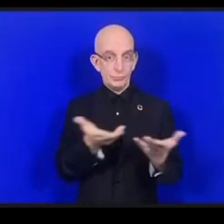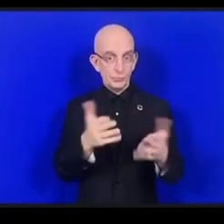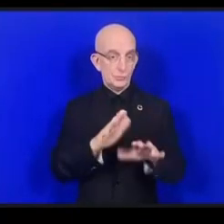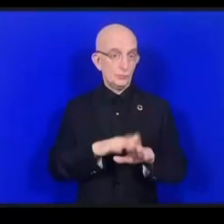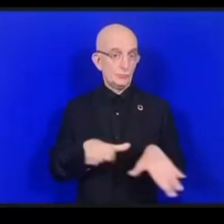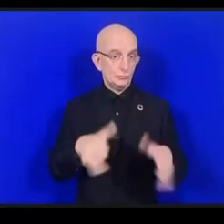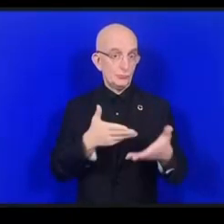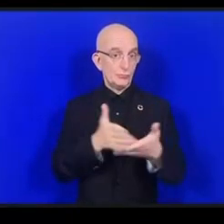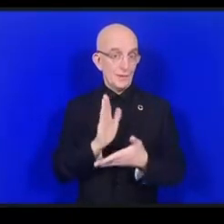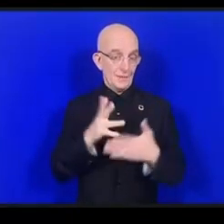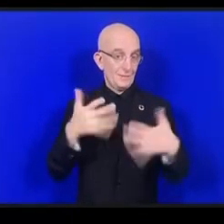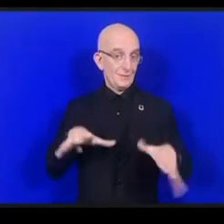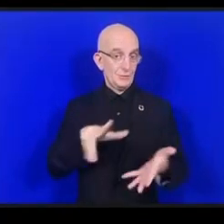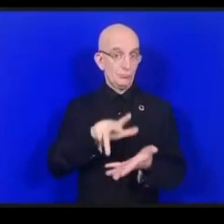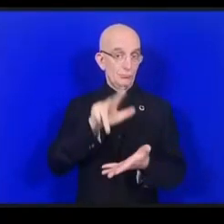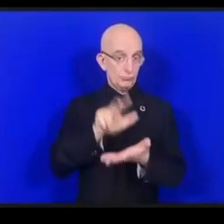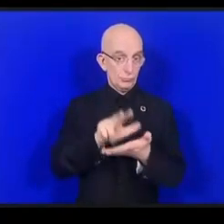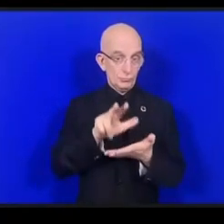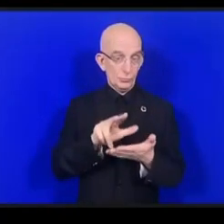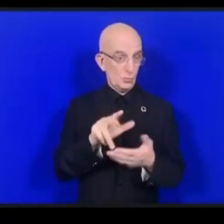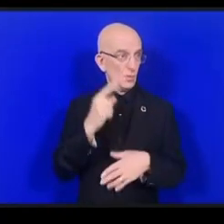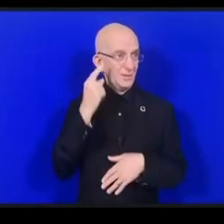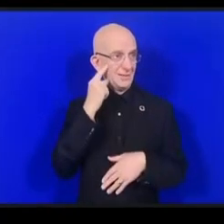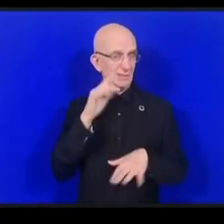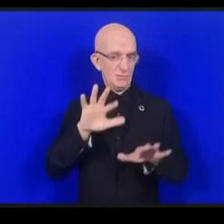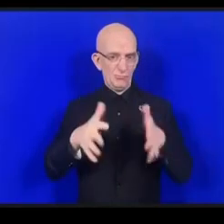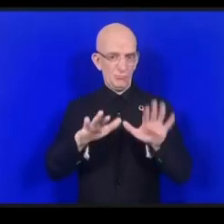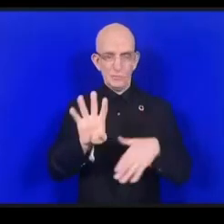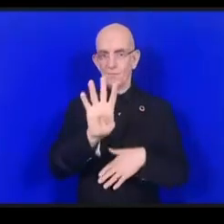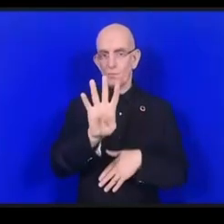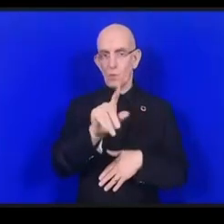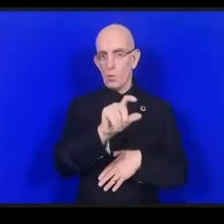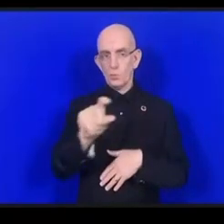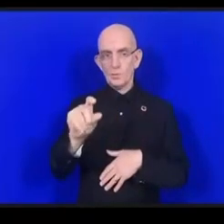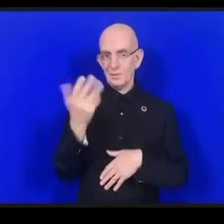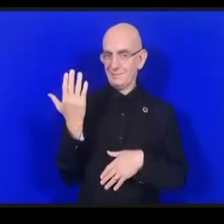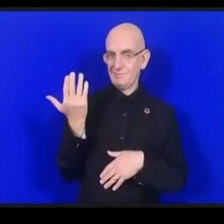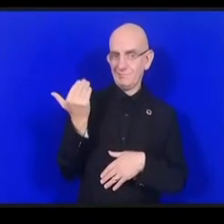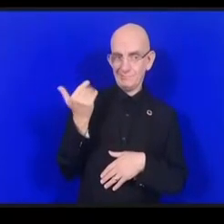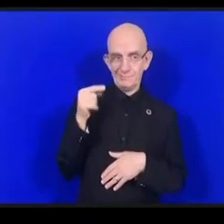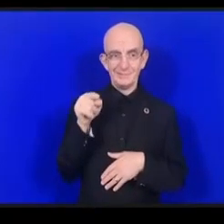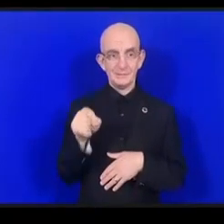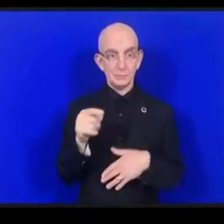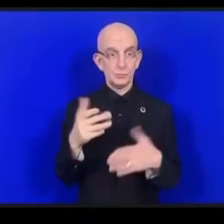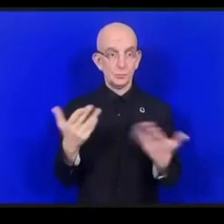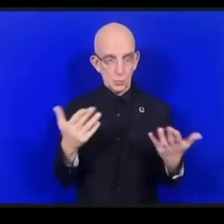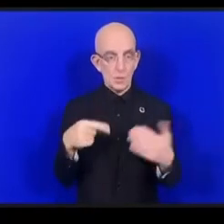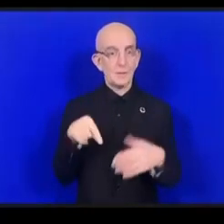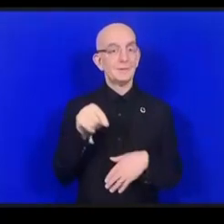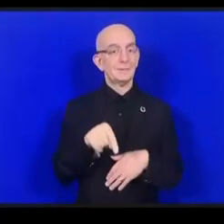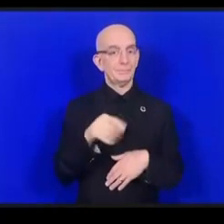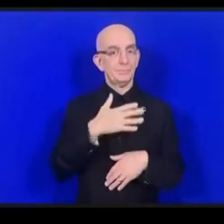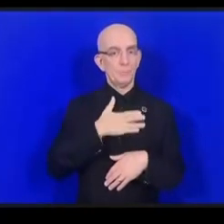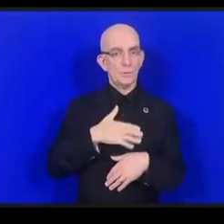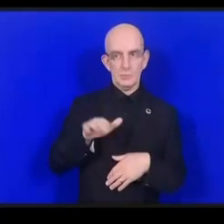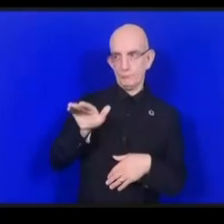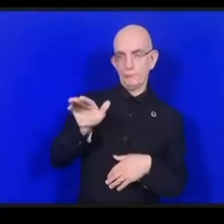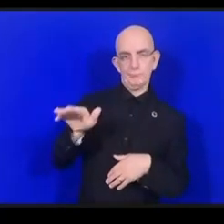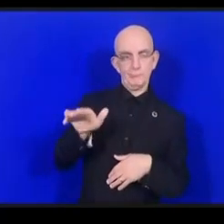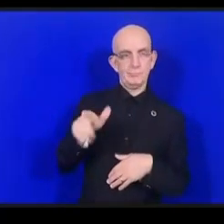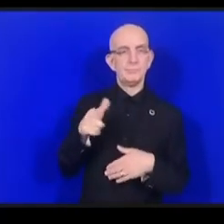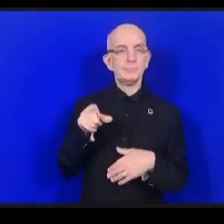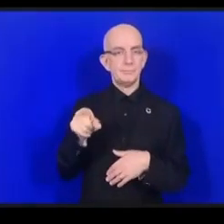ستة وعشرين حول الأمور البيئية وأثرها على حقوق الإنسان الذي اعتمد أيضاً أعتقد منذ